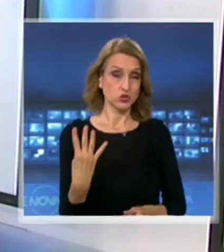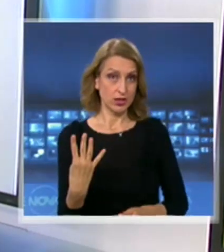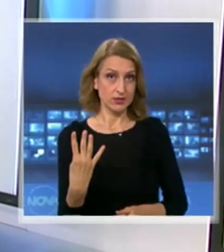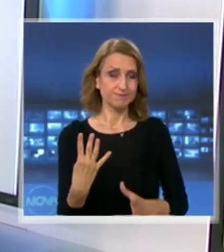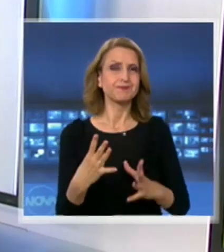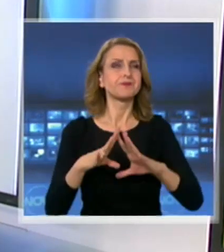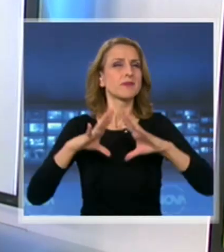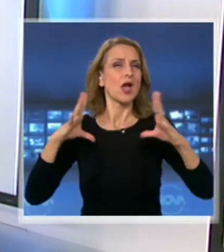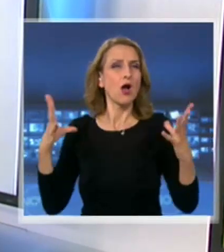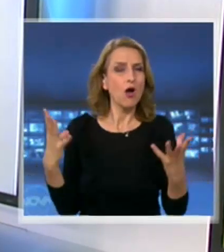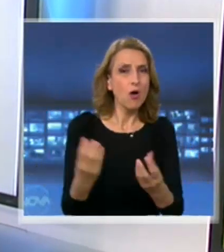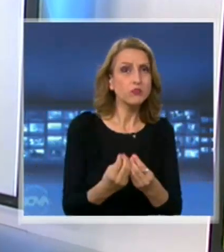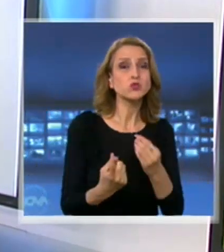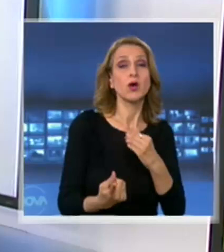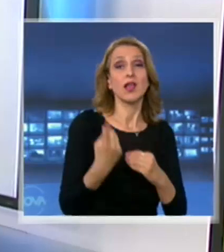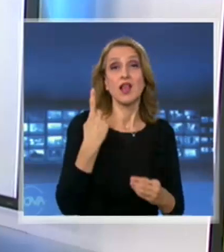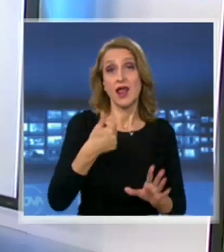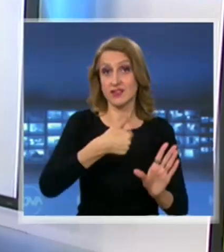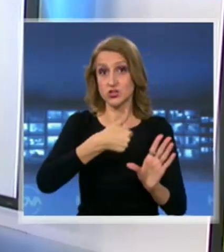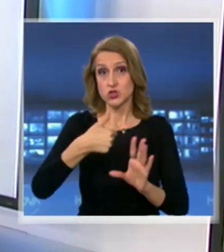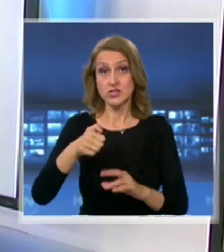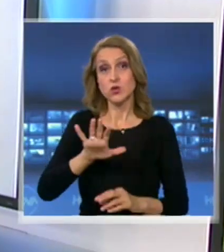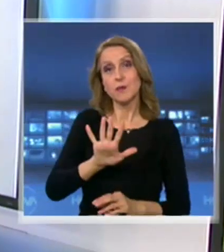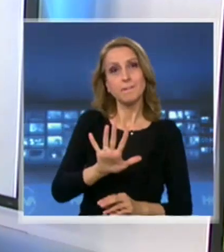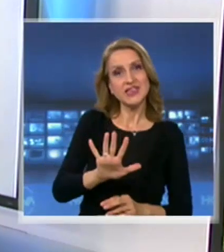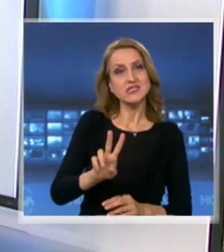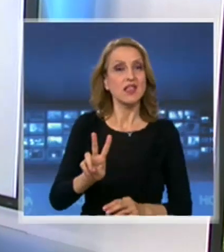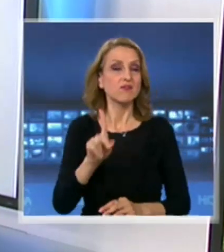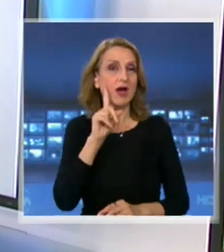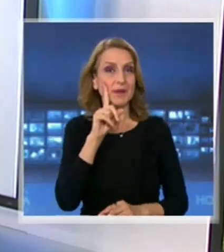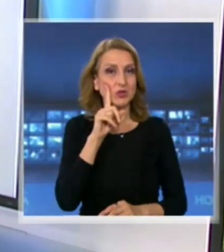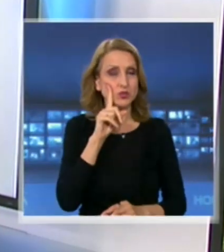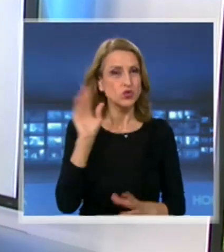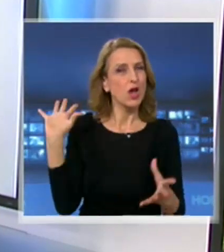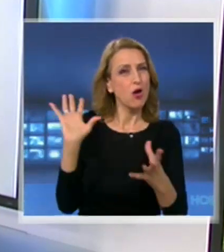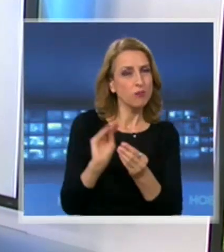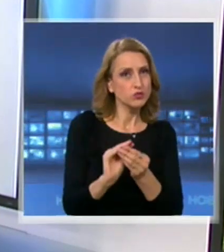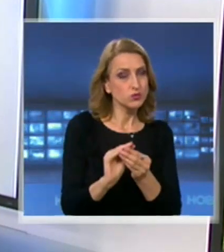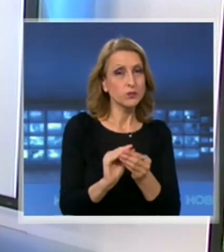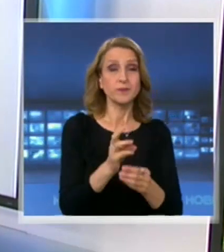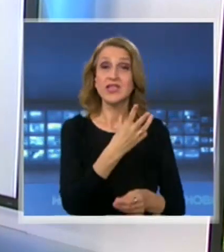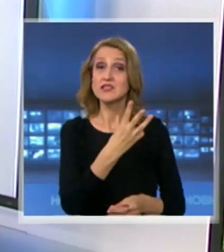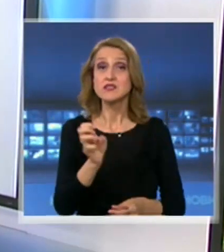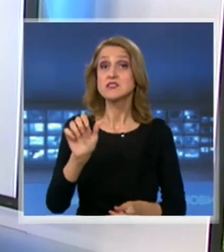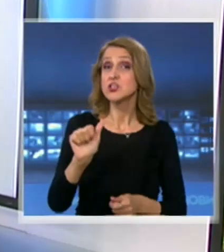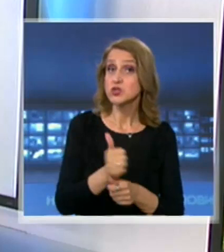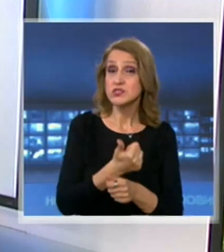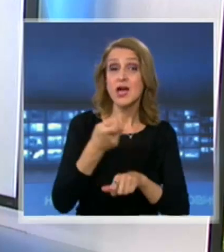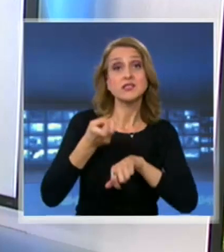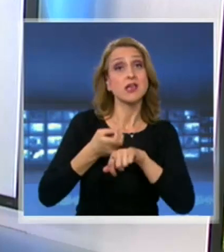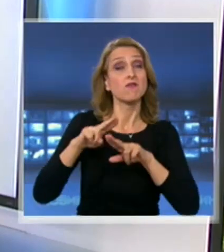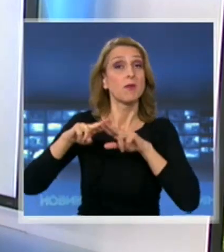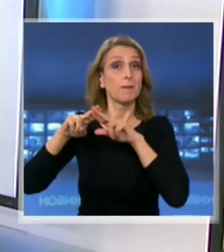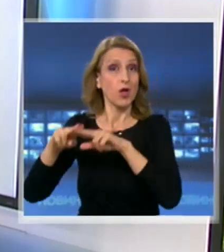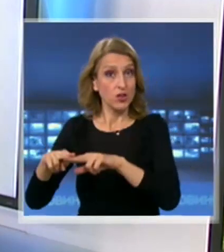общият им брой вече е 1652 души. 316 са настанени в лечебни заведения. От тях